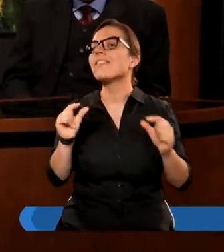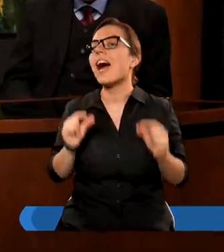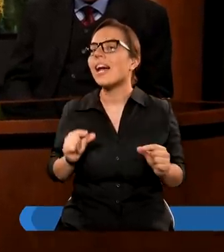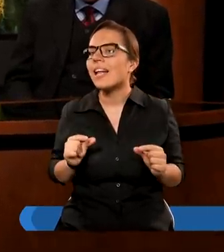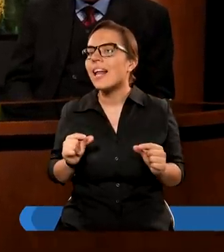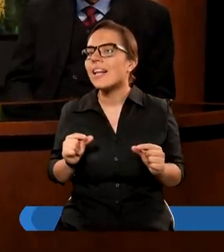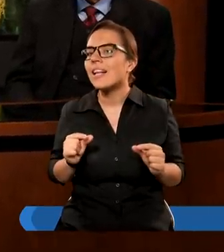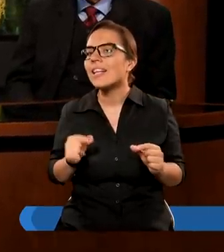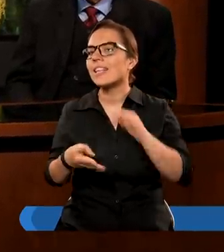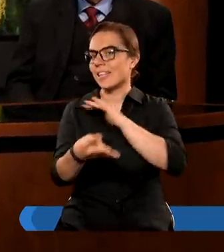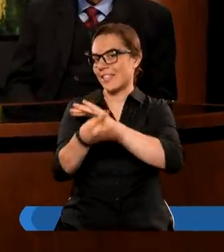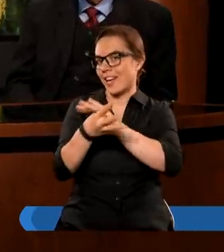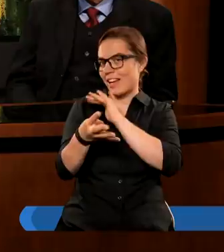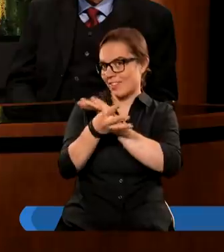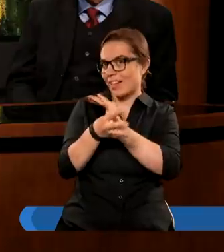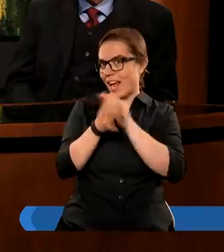19.